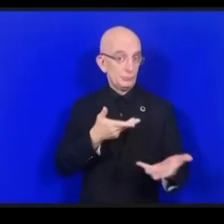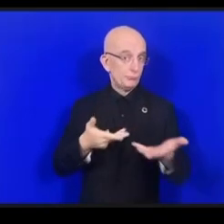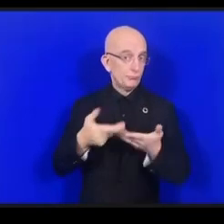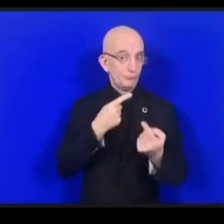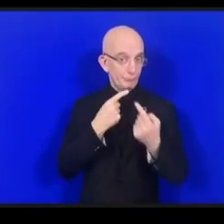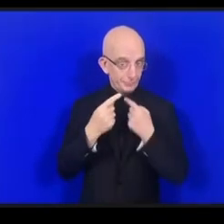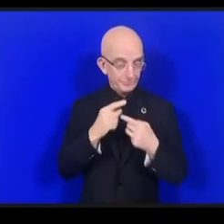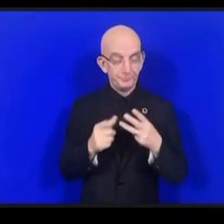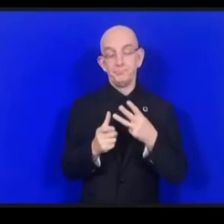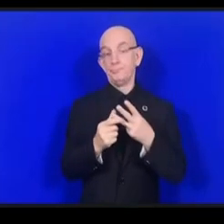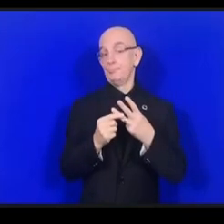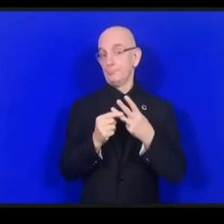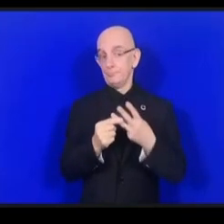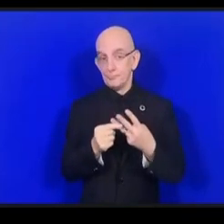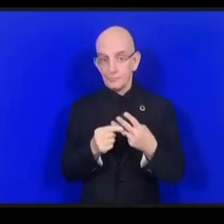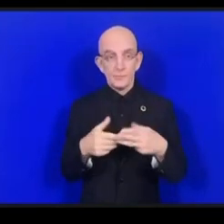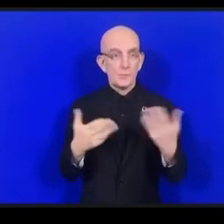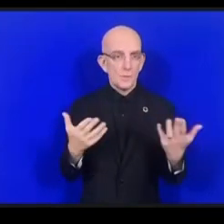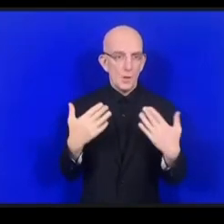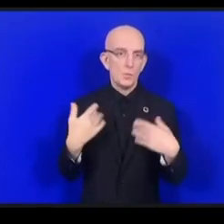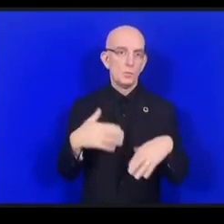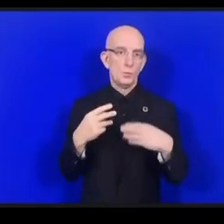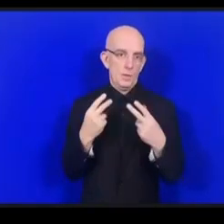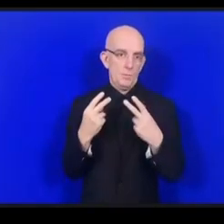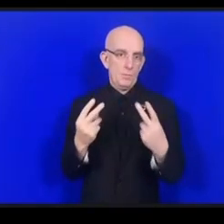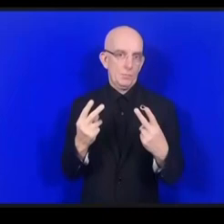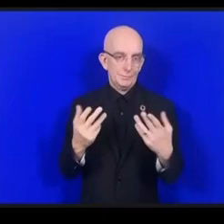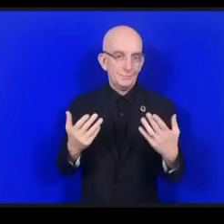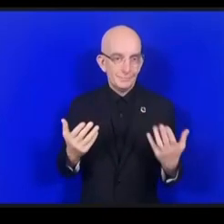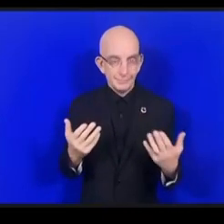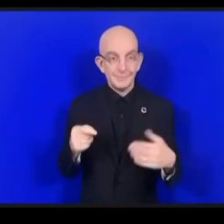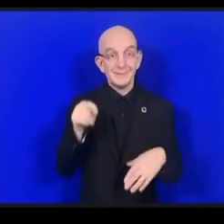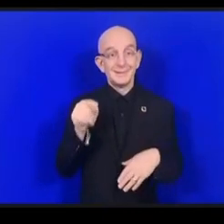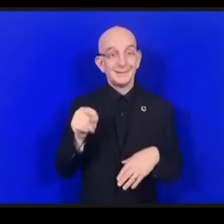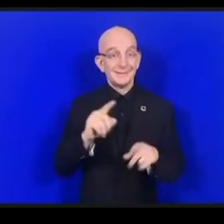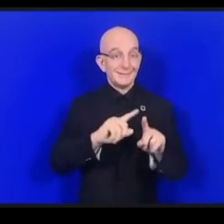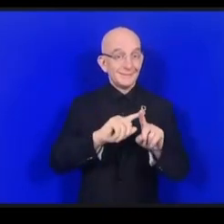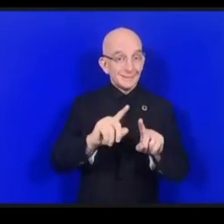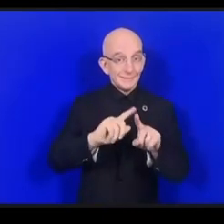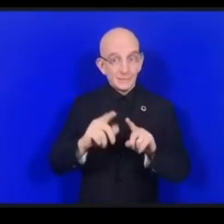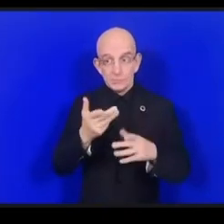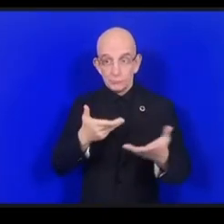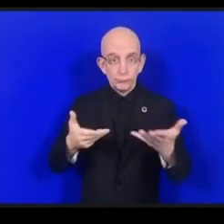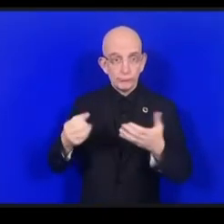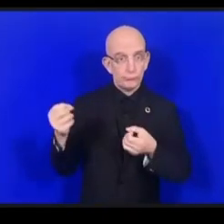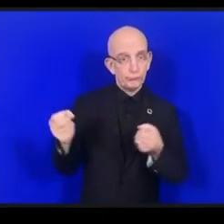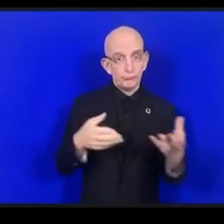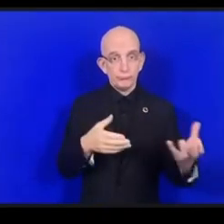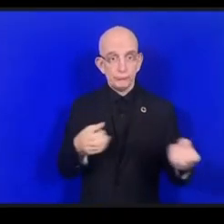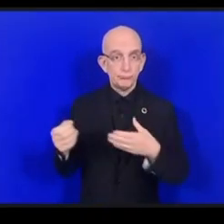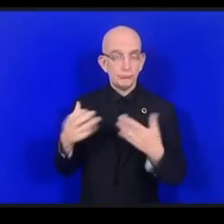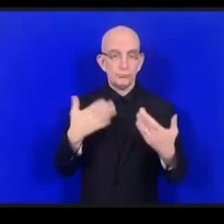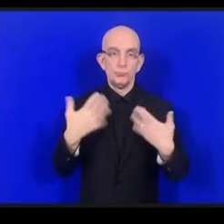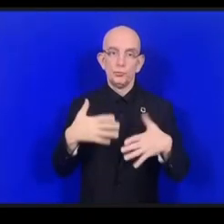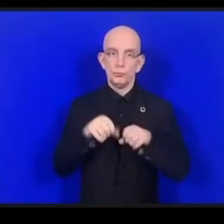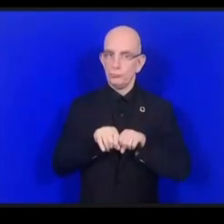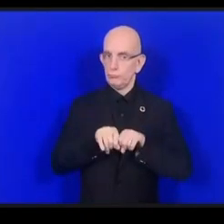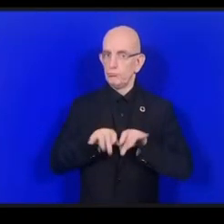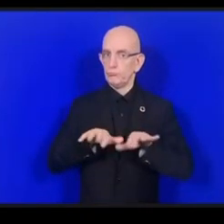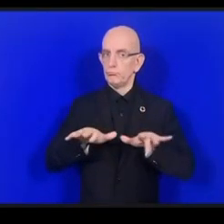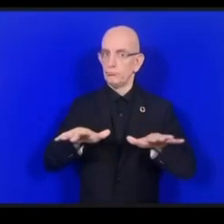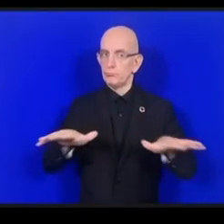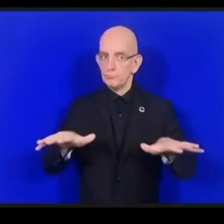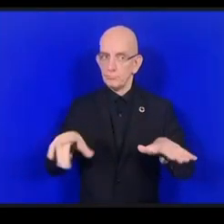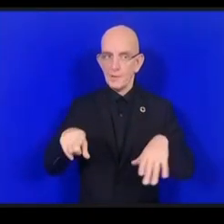وثالثا وأهم ما تقوم به تحالفات الدينامية هي أنها تقوم بعملية التواصل مع الجماعات ذات